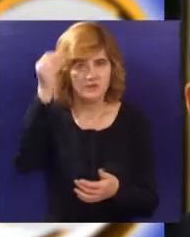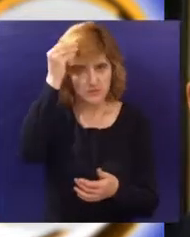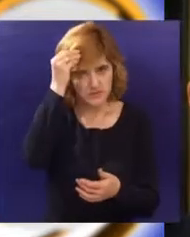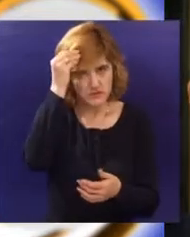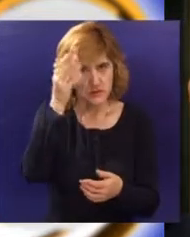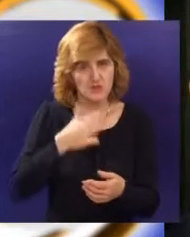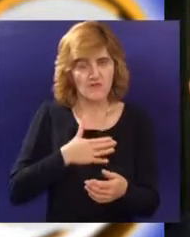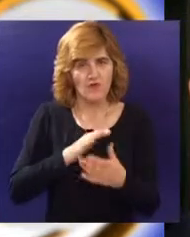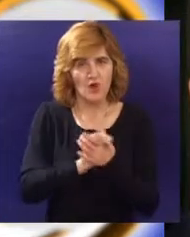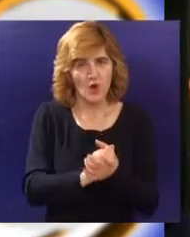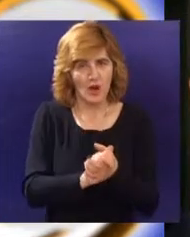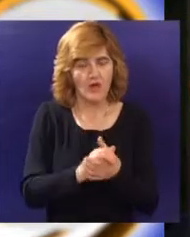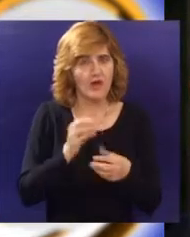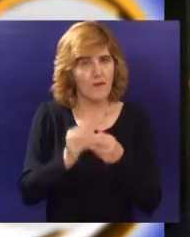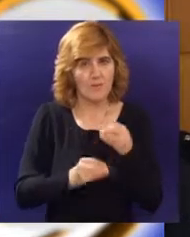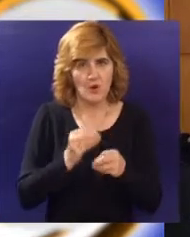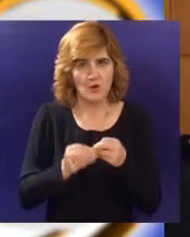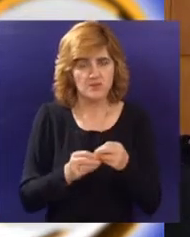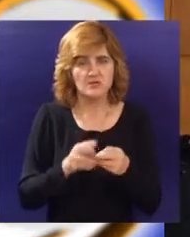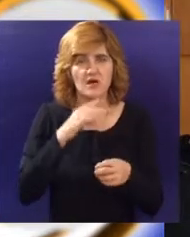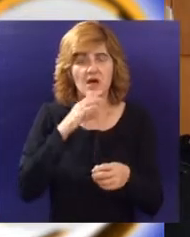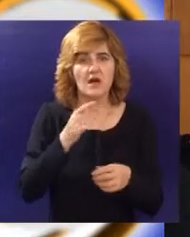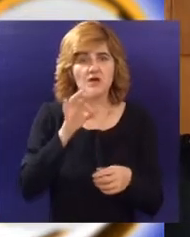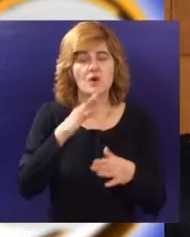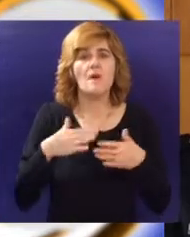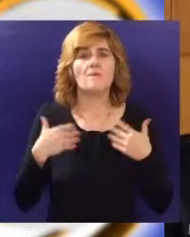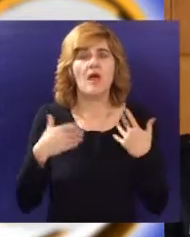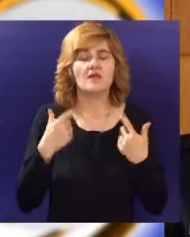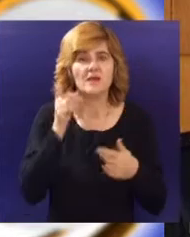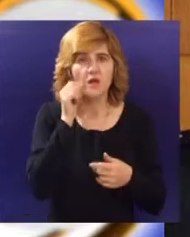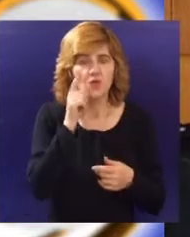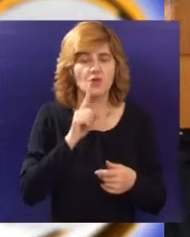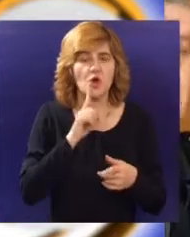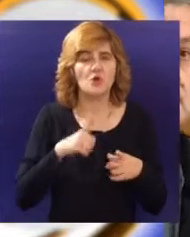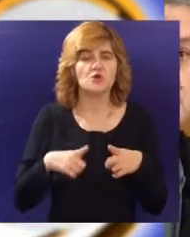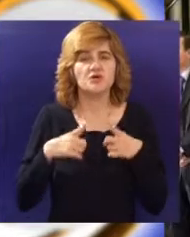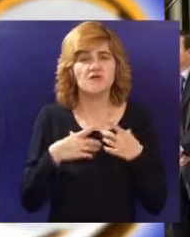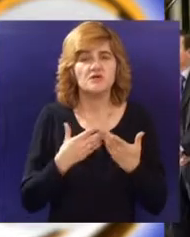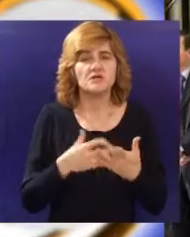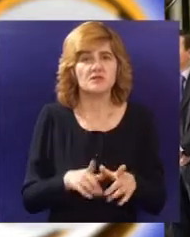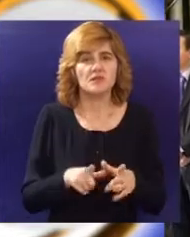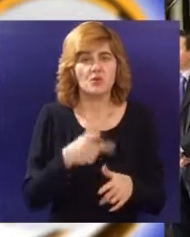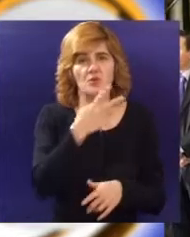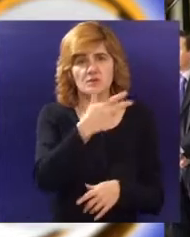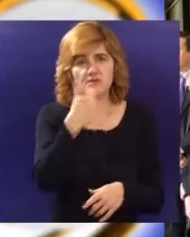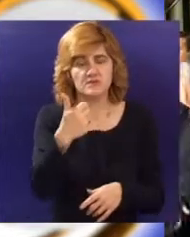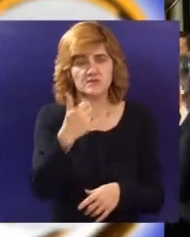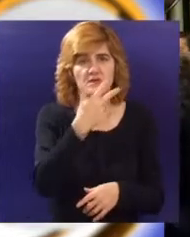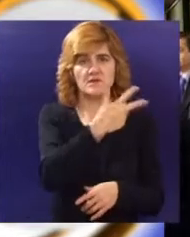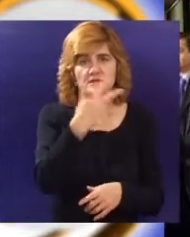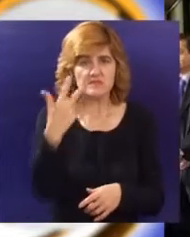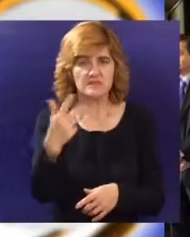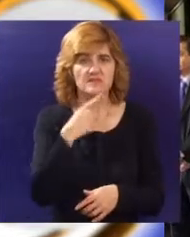kod svojih kolega i porodica, jer je reč o mladim ljudima koje su svoje živote izgubili u 31. 33.